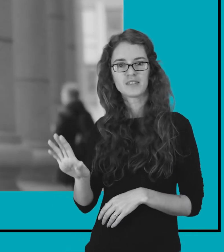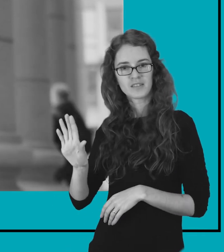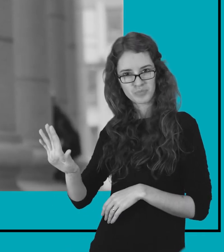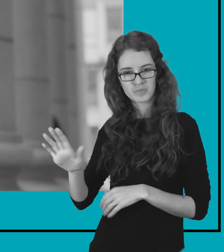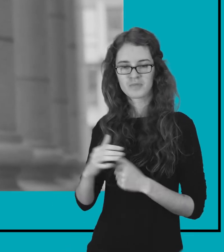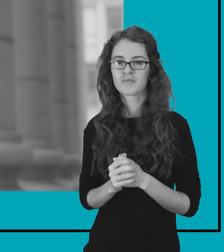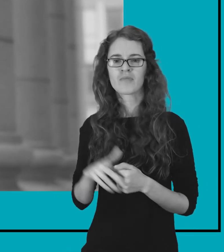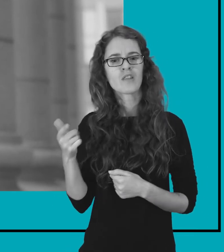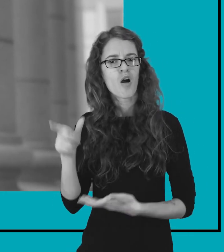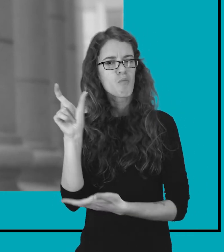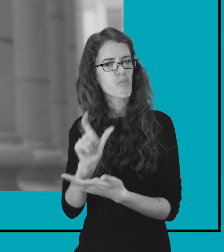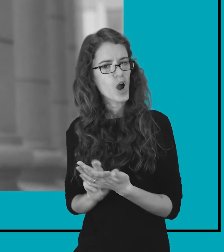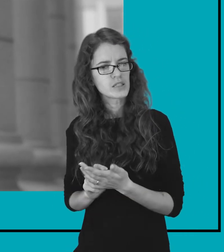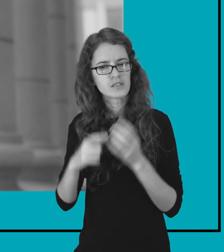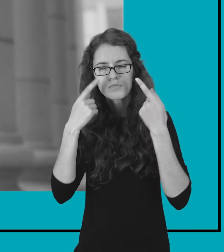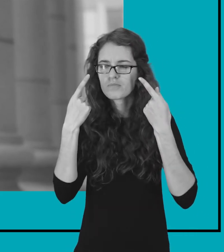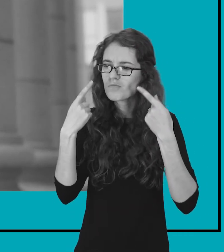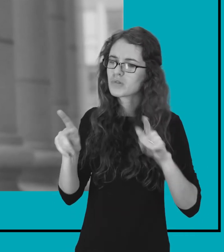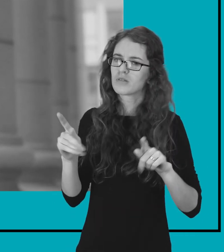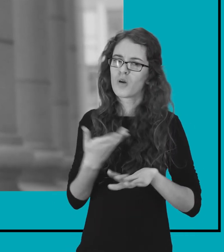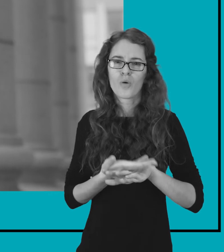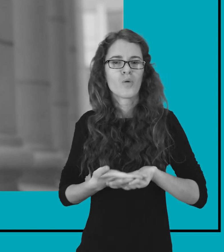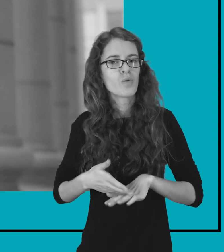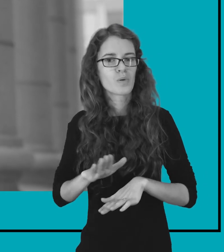poezija, jinai tokia irgi nelengva.